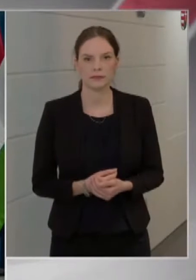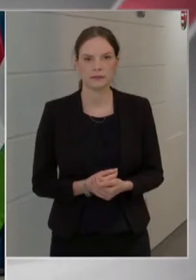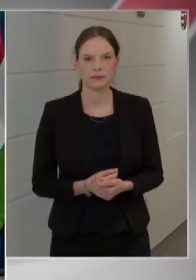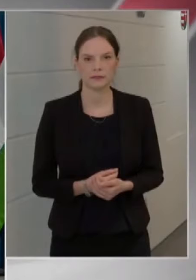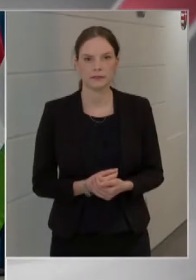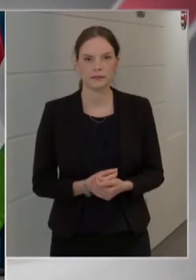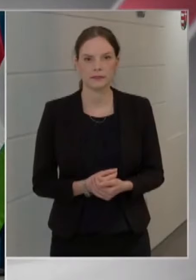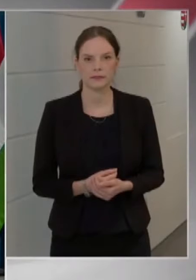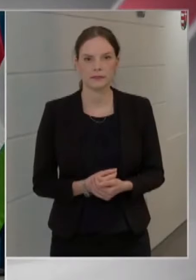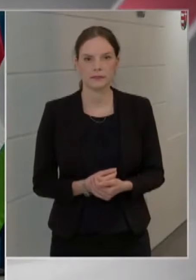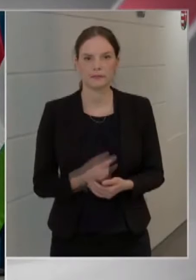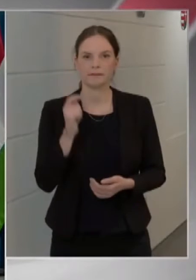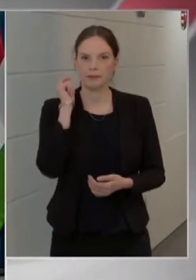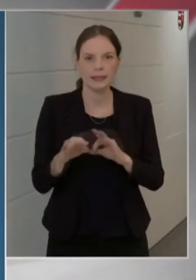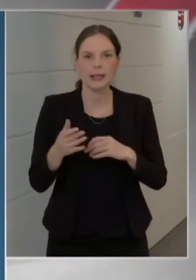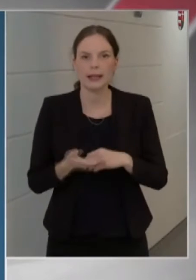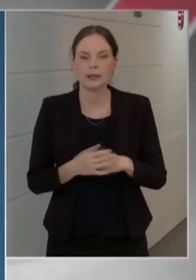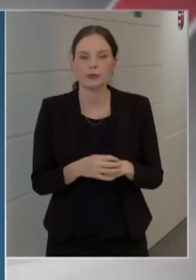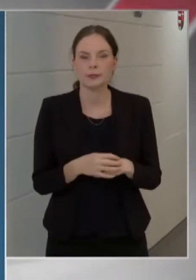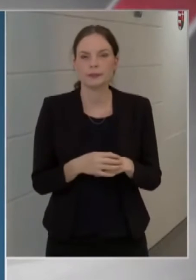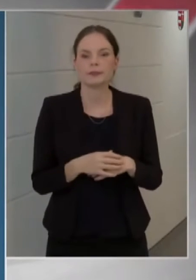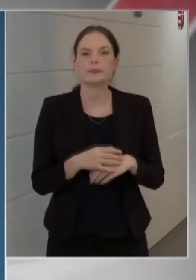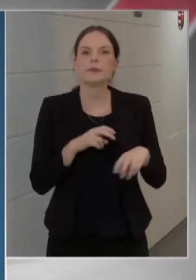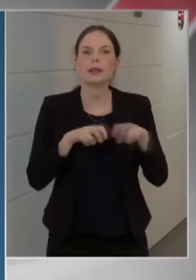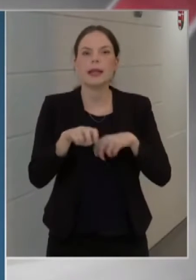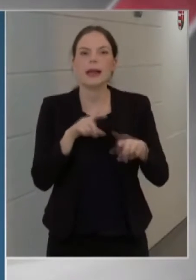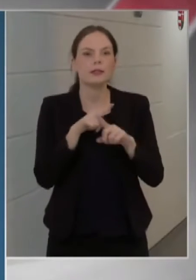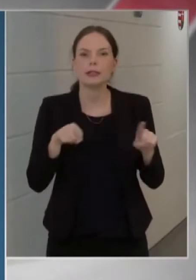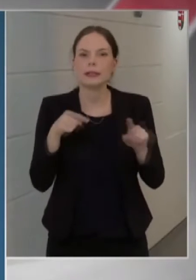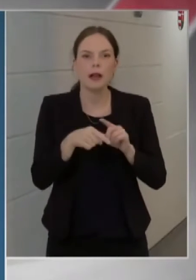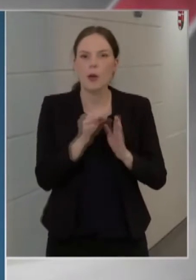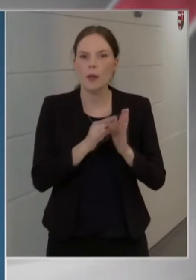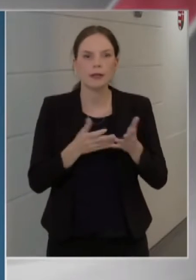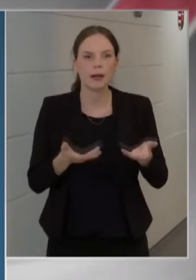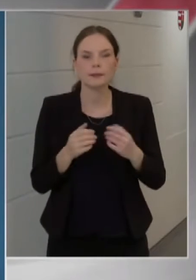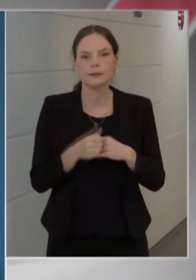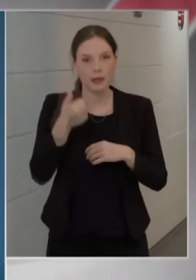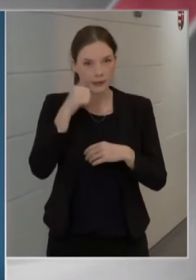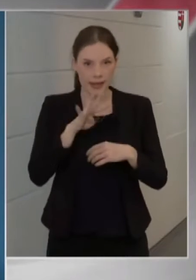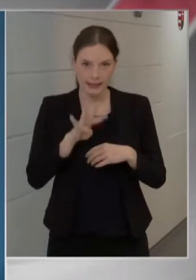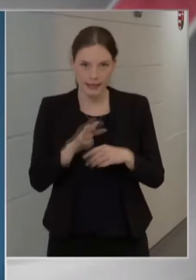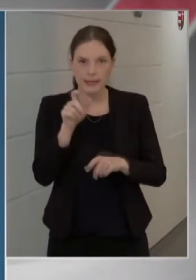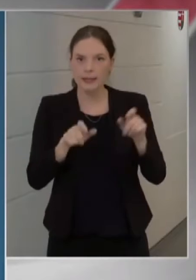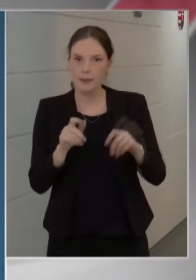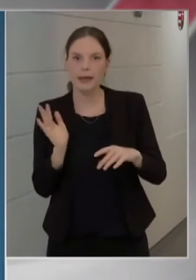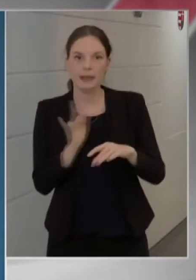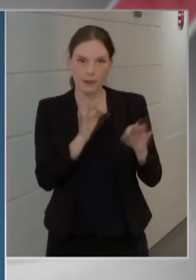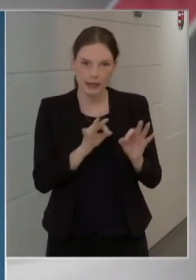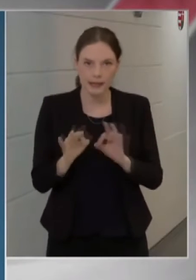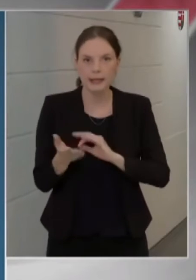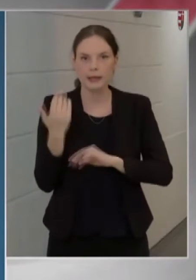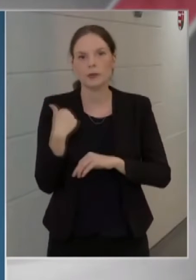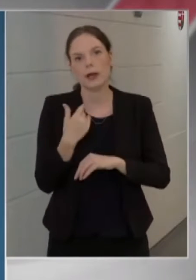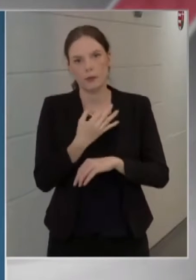ideiglenes bezárásáról is döntöttek. Kiárási tilalom adataink, 104 személye szemben intézkedtünk az elmúlt